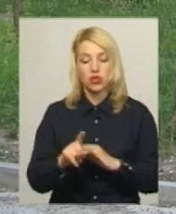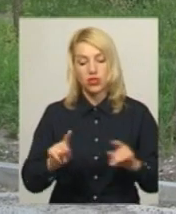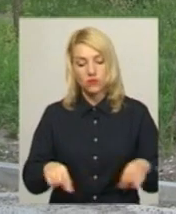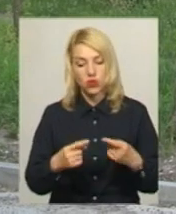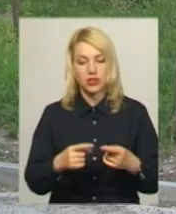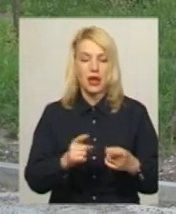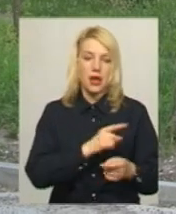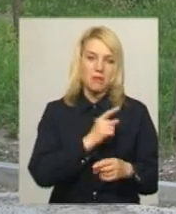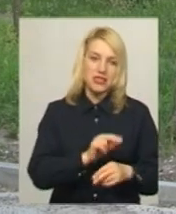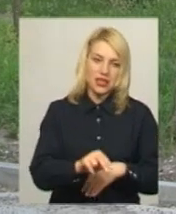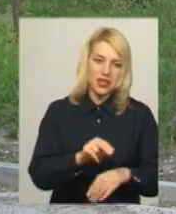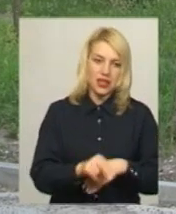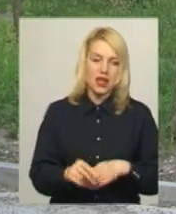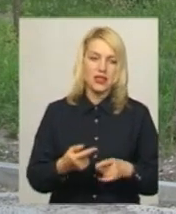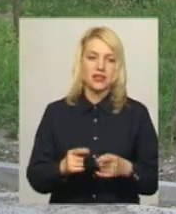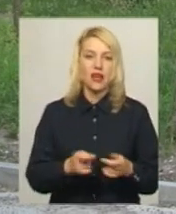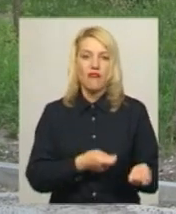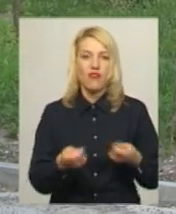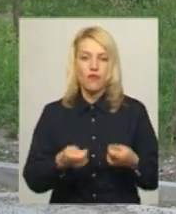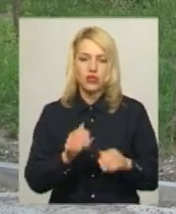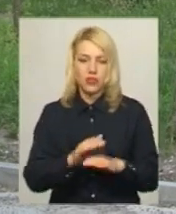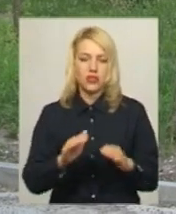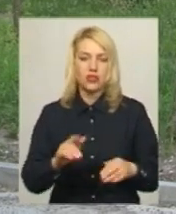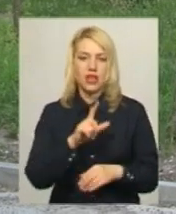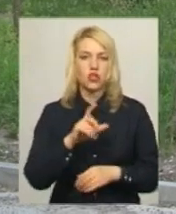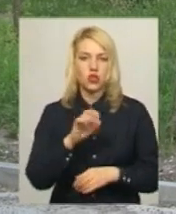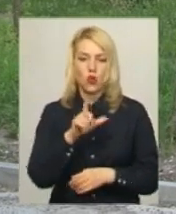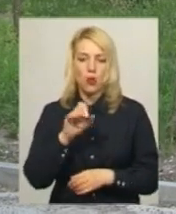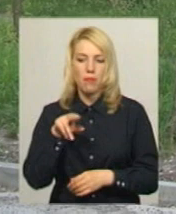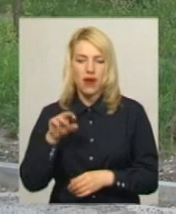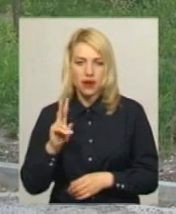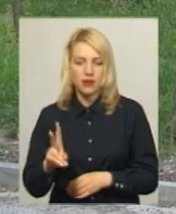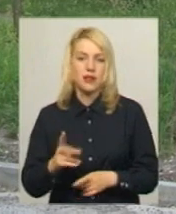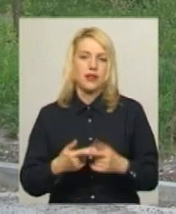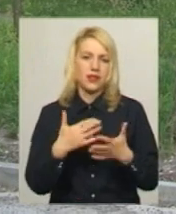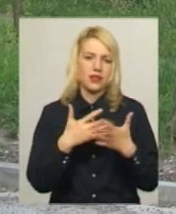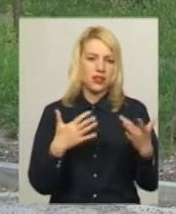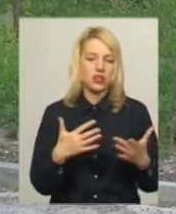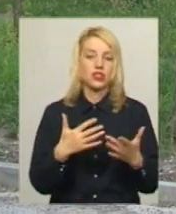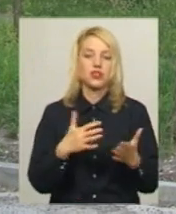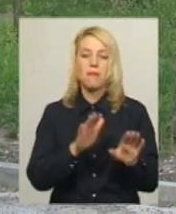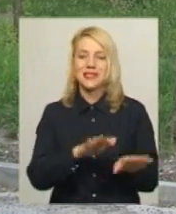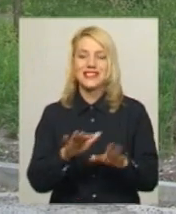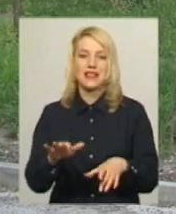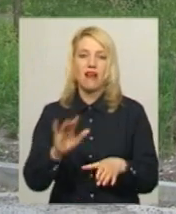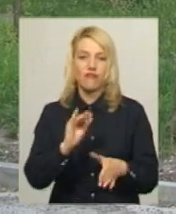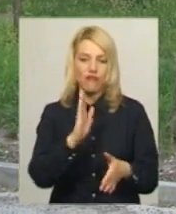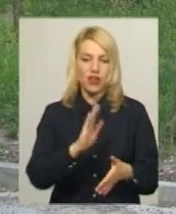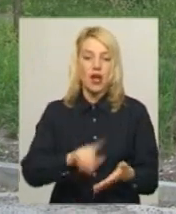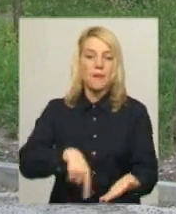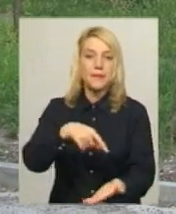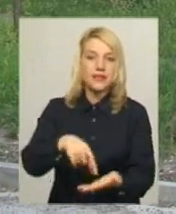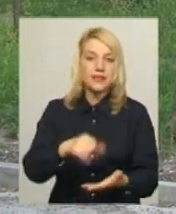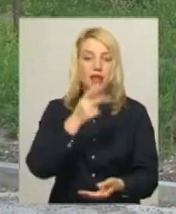роботи, майстер-класів, вивозити дітей в зоопарки, інші активності, які є в місті. І, в принципі,